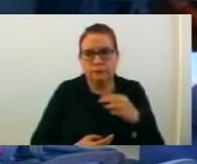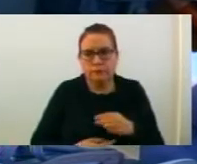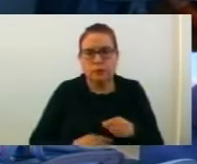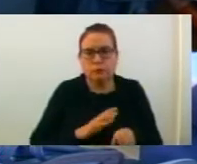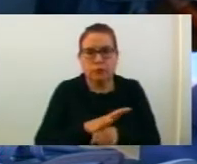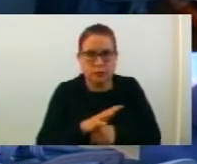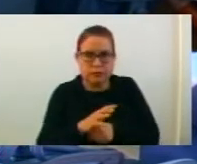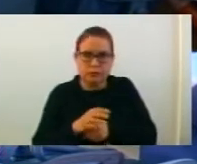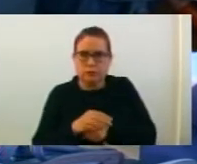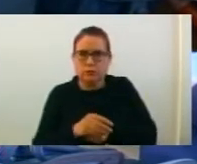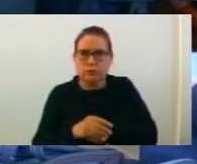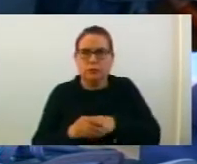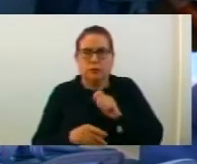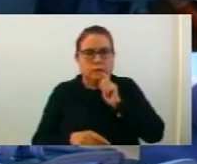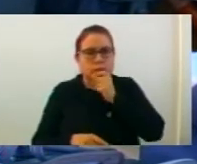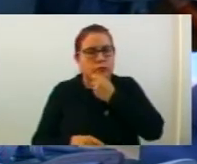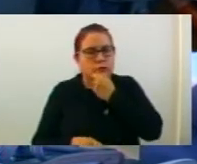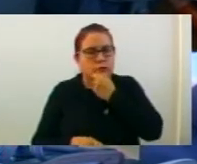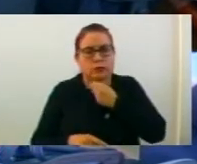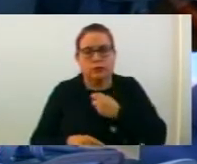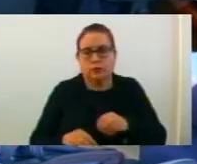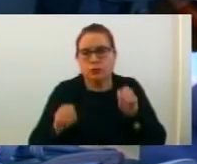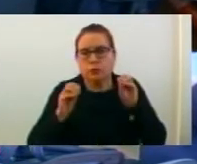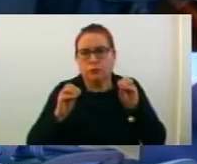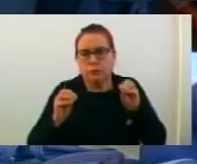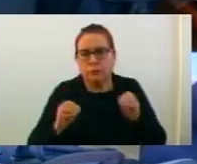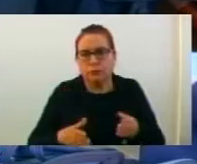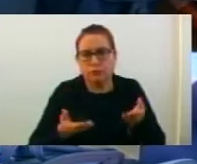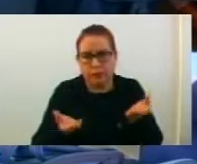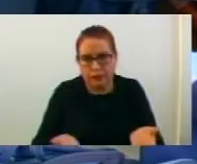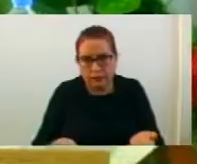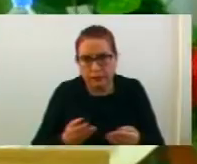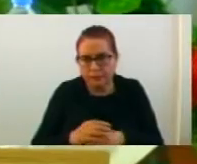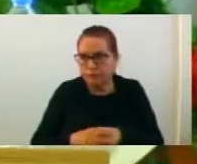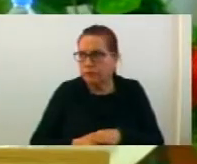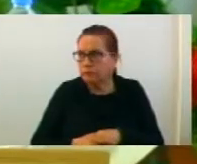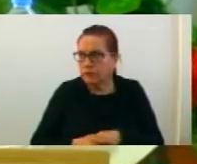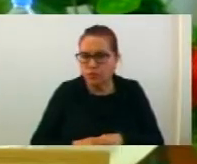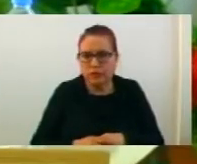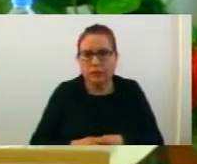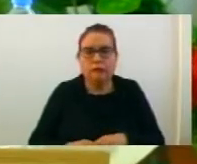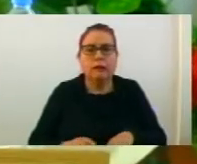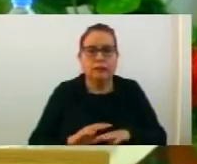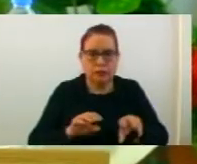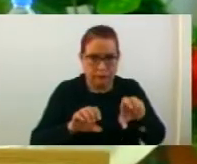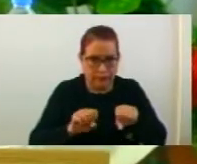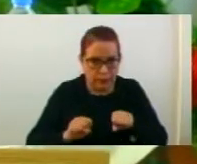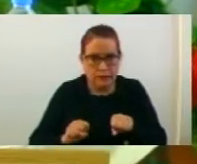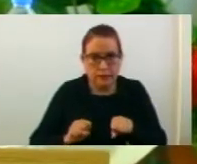Кој е против? Дали ја воздържени? Расосвам спреденето глас на Костиран ДК СОЪТ со два изгласа за,